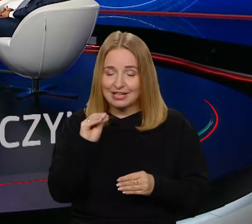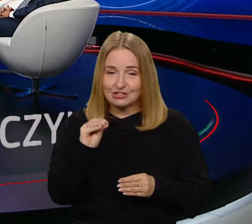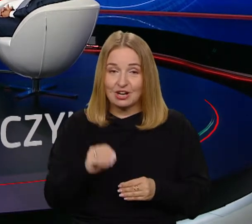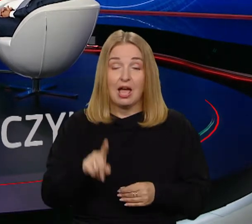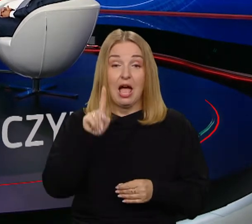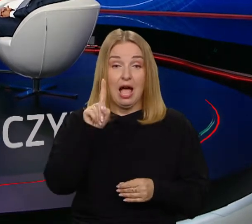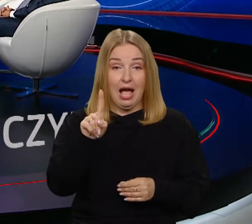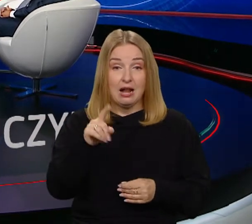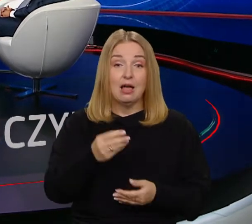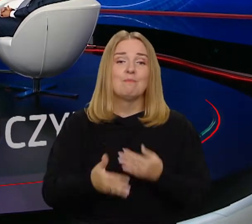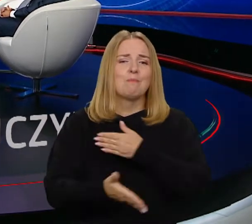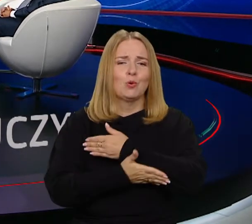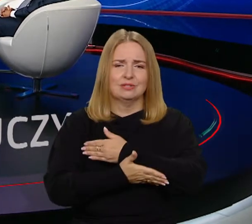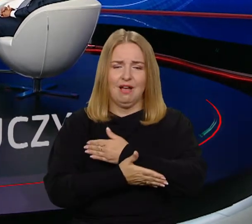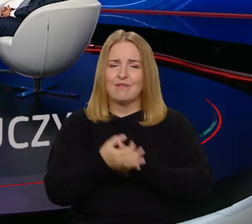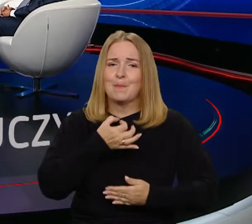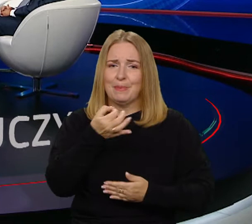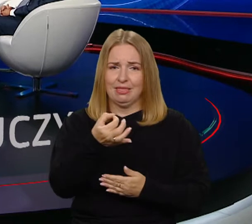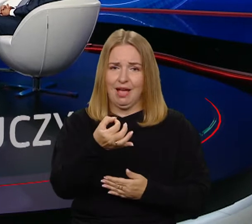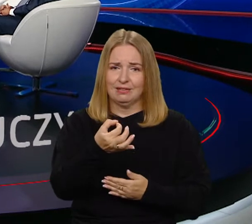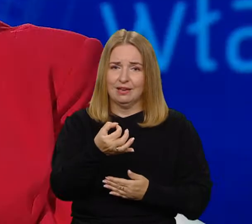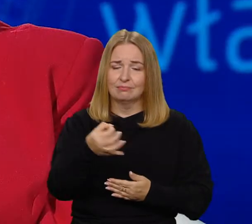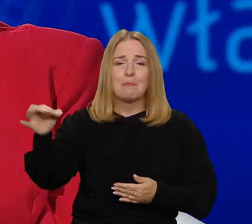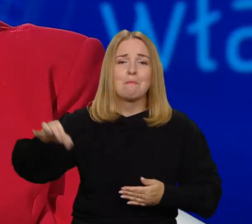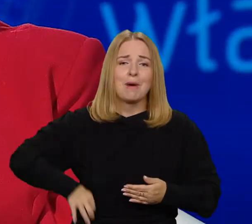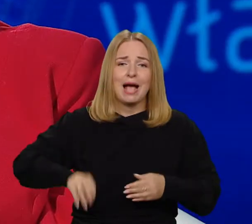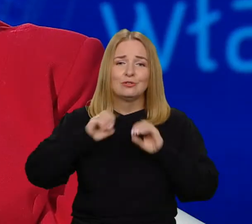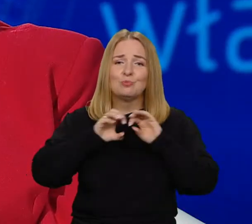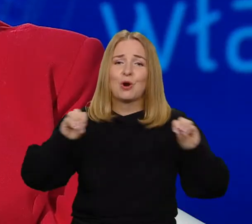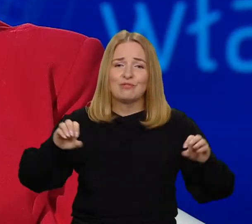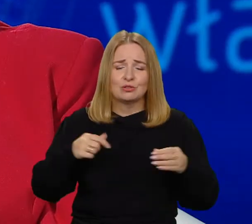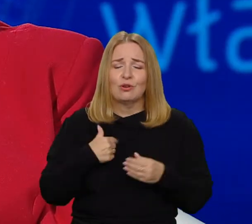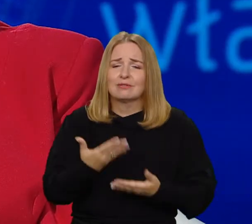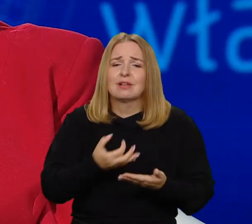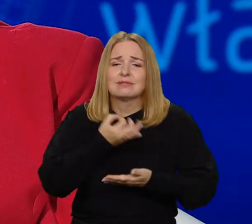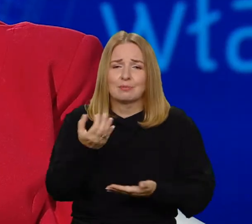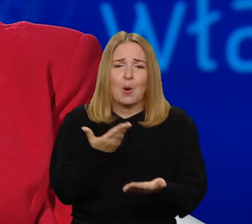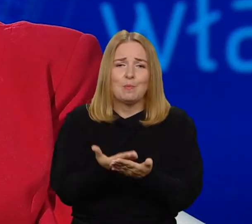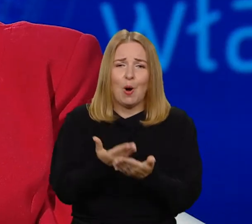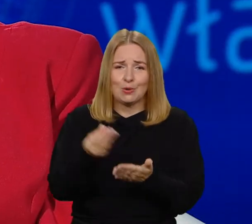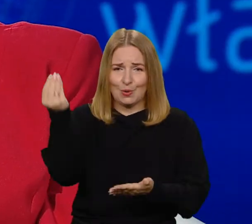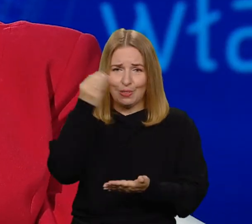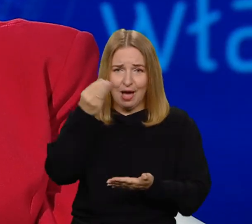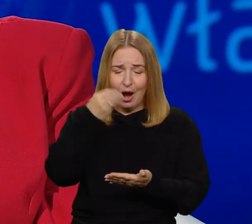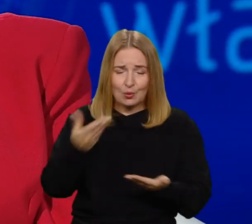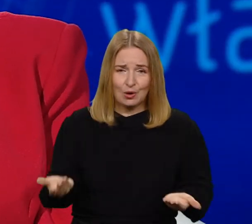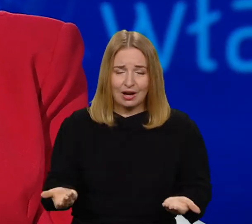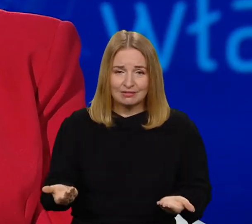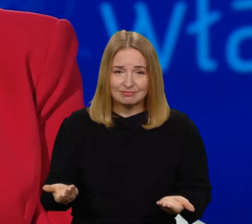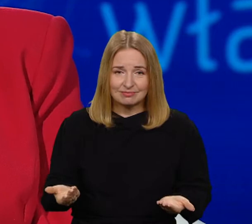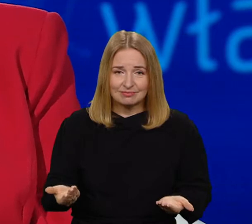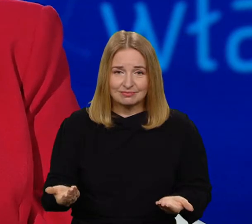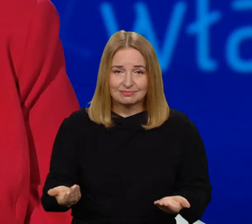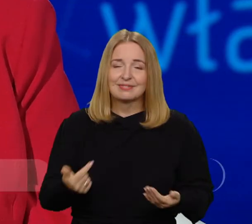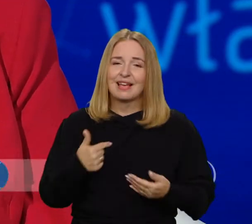fundamentalnym pytaniu. Pani profesor, gdybym miał jeszcze jakiekolwiek wątpliwości, po co się uczyć? Ja postaram się